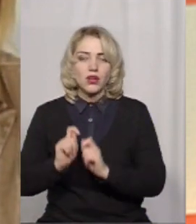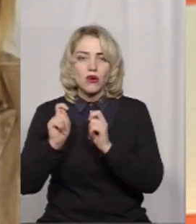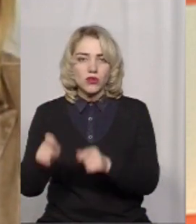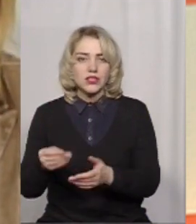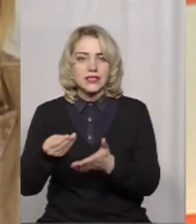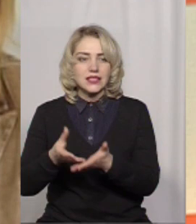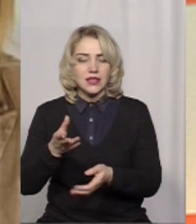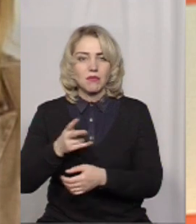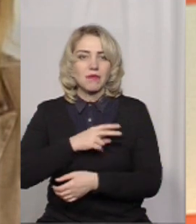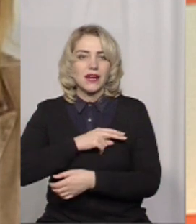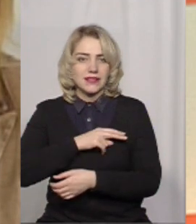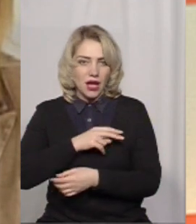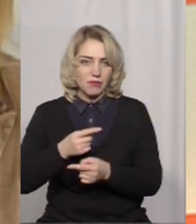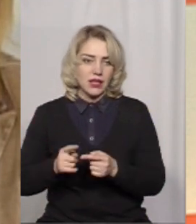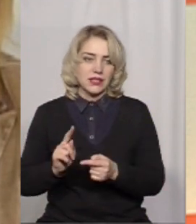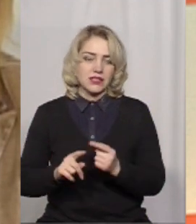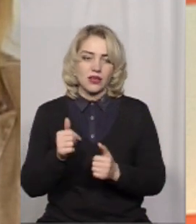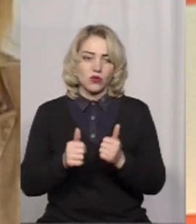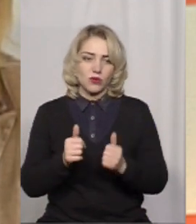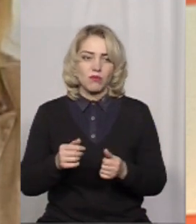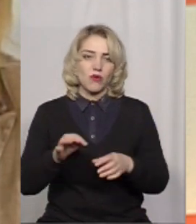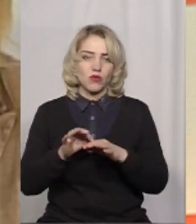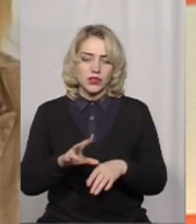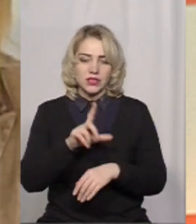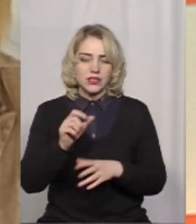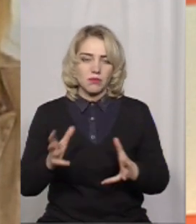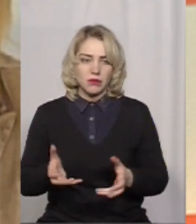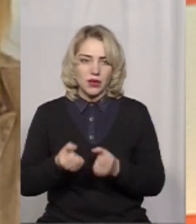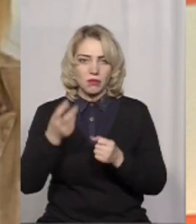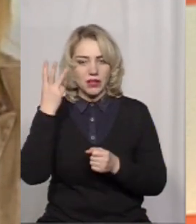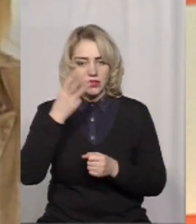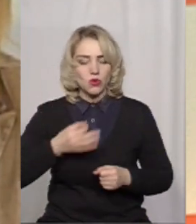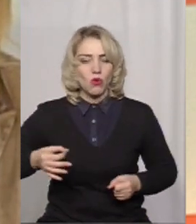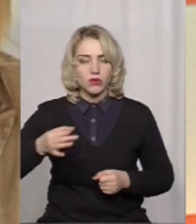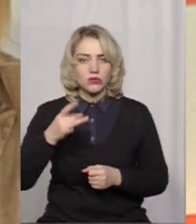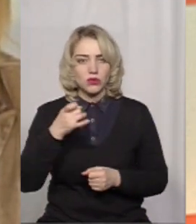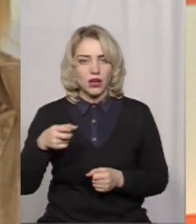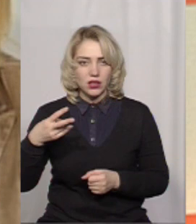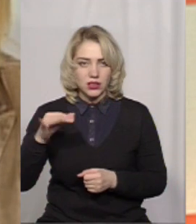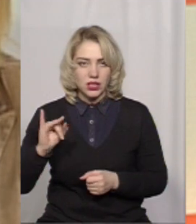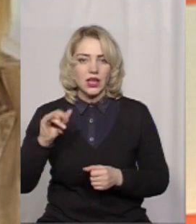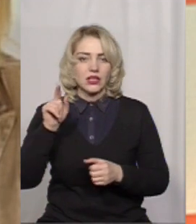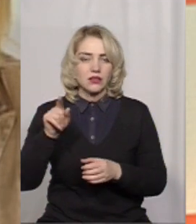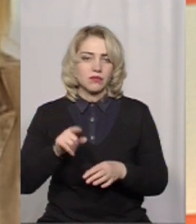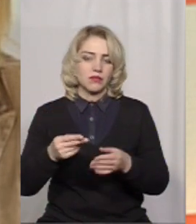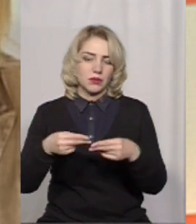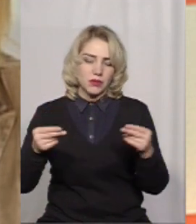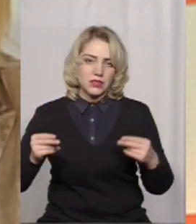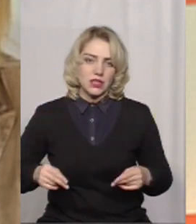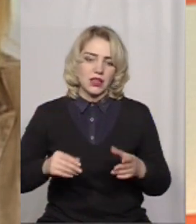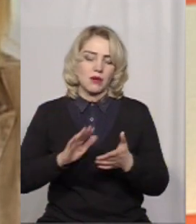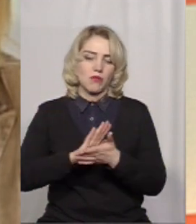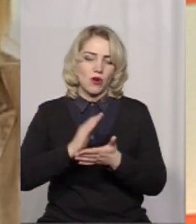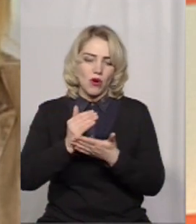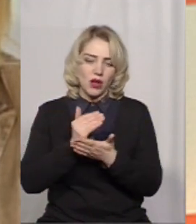цінними призами. Тобто конкурс проводиться в нас за підтримки Хмельницької обласної державної адміністрації, Хмельницької обласної ради, тому що в нас підписано з